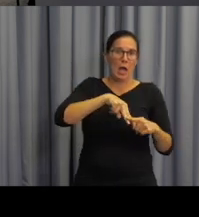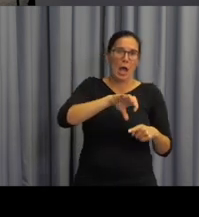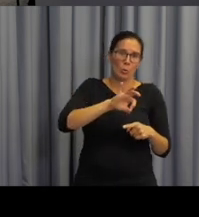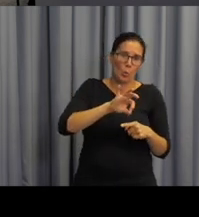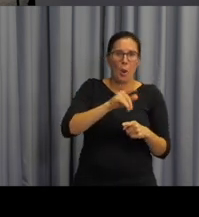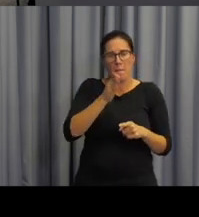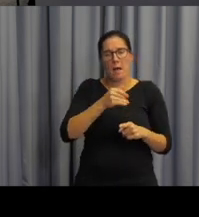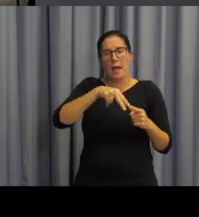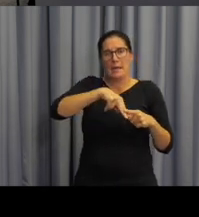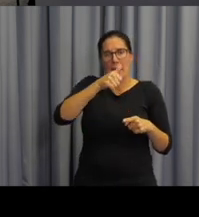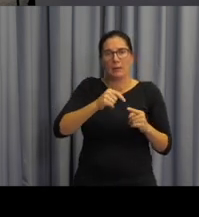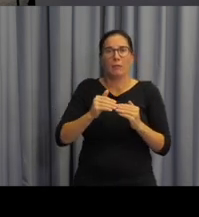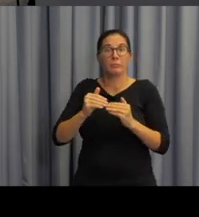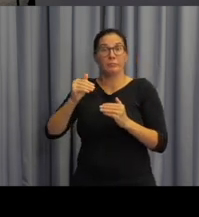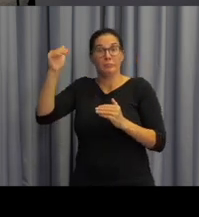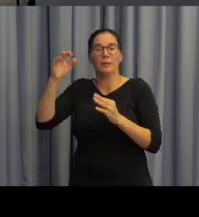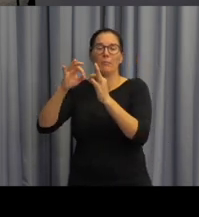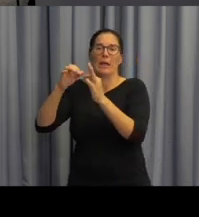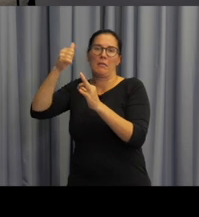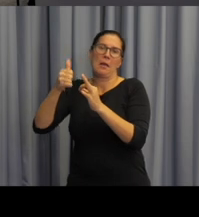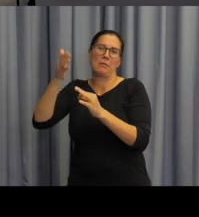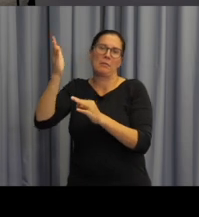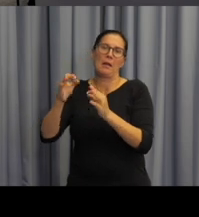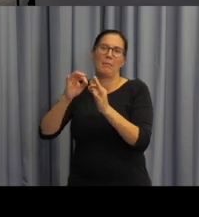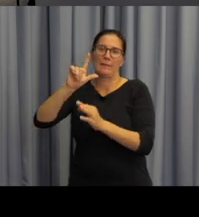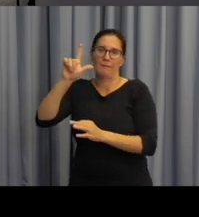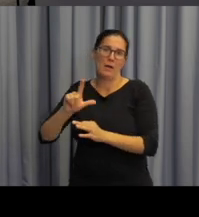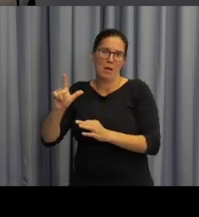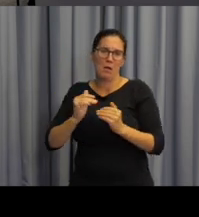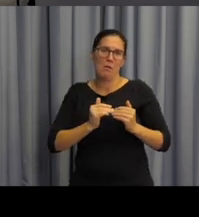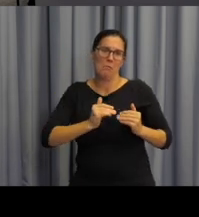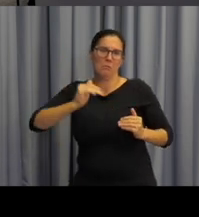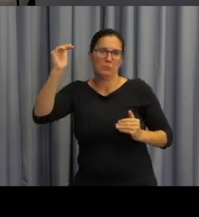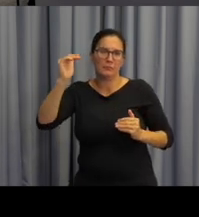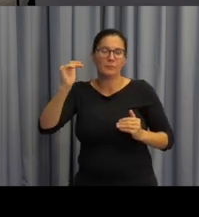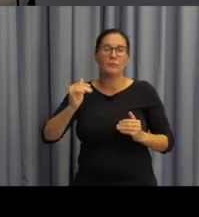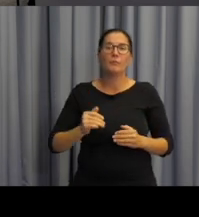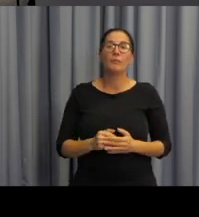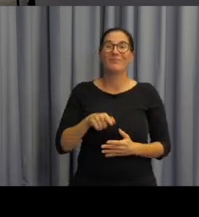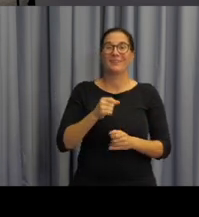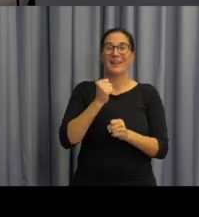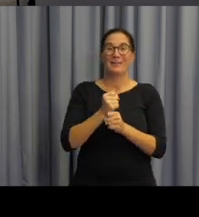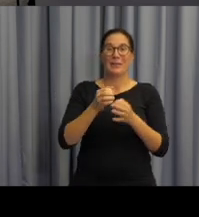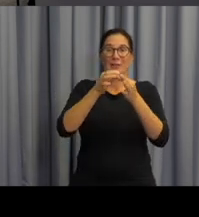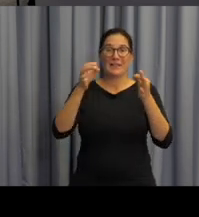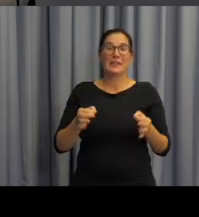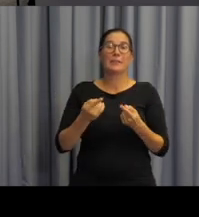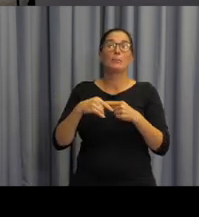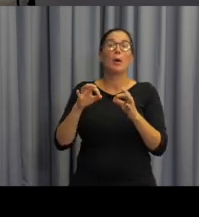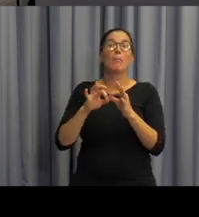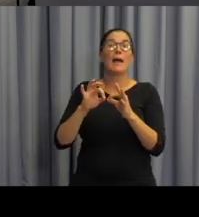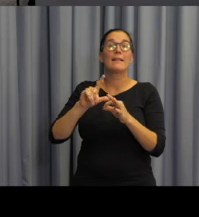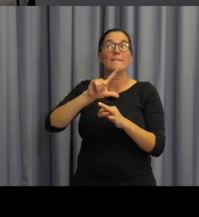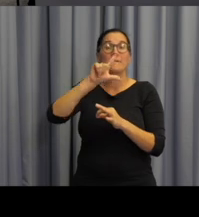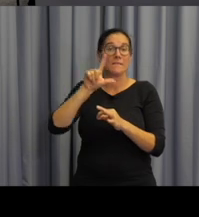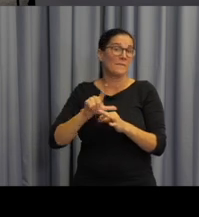A0 lomeno A1 až po jazykovú úroveň B1 lomeno B2. Pracovní list pro úroveň